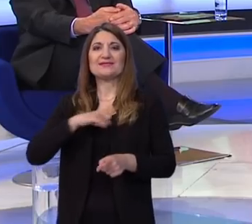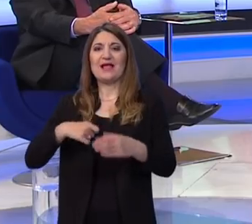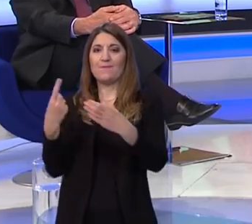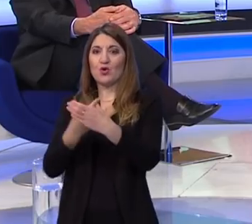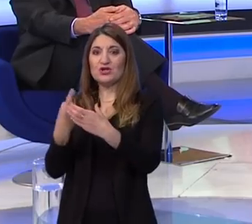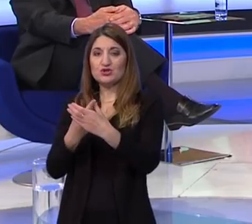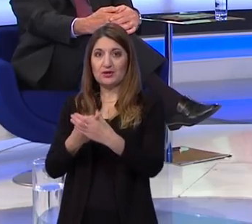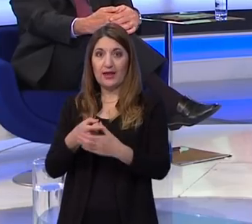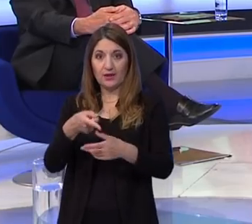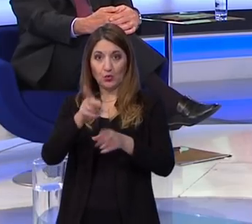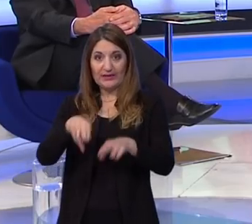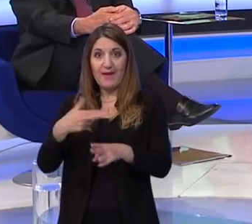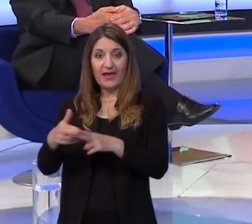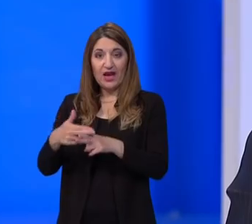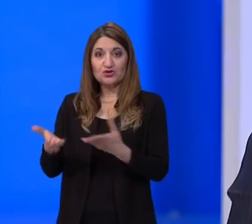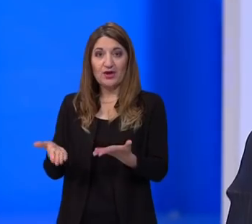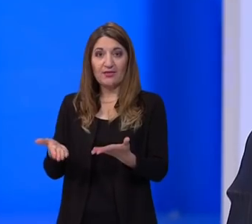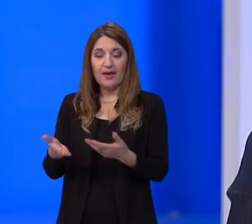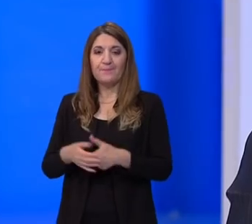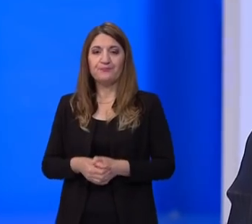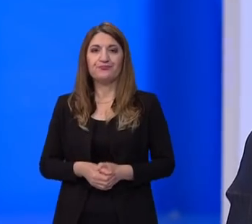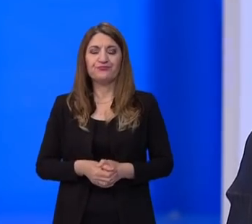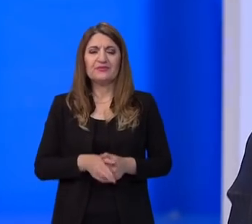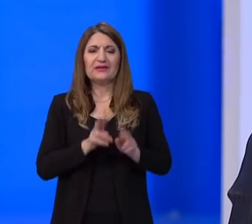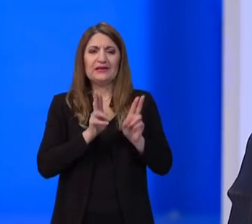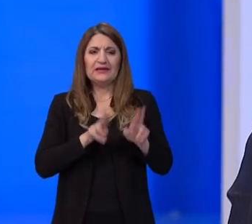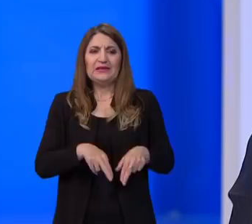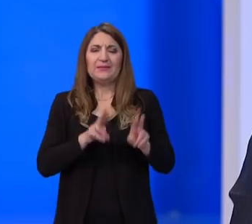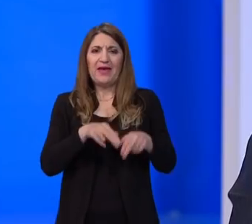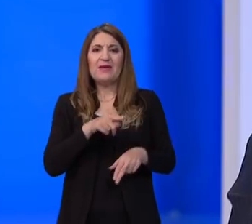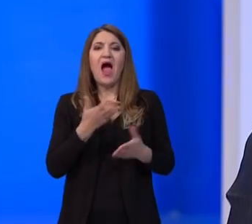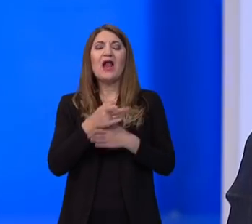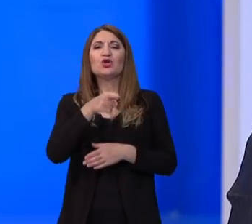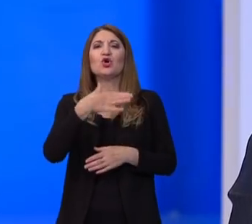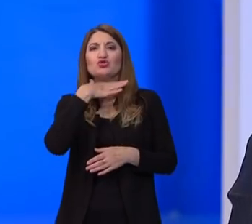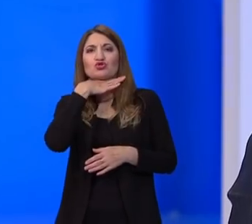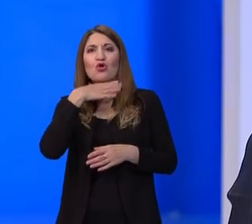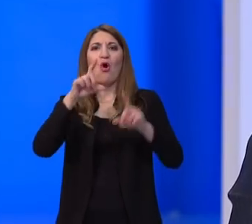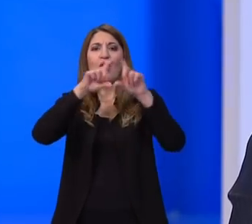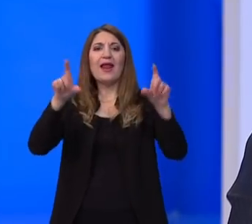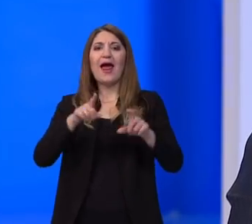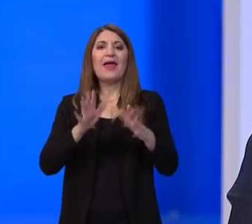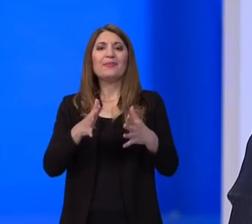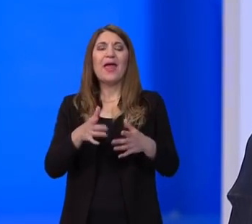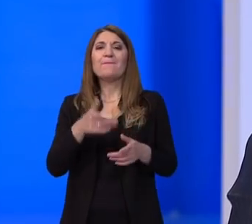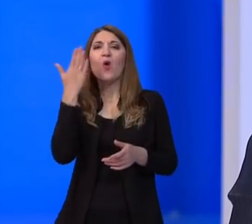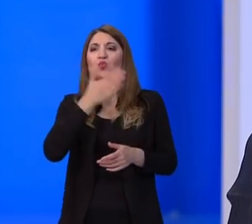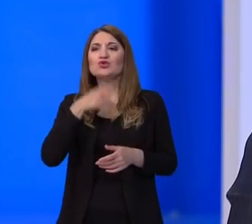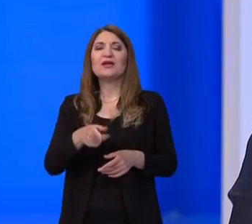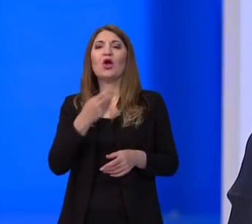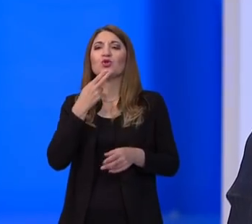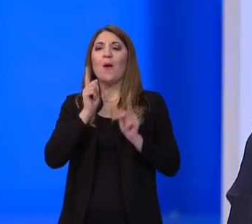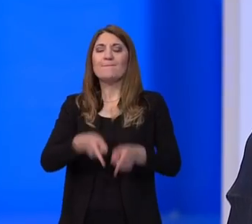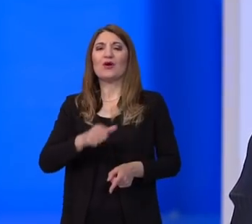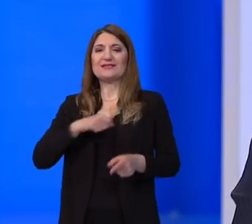Imate li za to rješenje? Imamo rješenje, hipotetski možda takvih ima, ali očito u tim školama nema učenikov u samoizolaciji. Dakle,